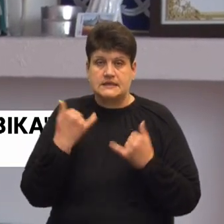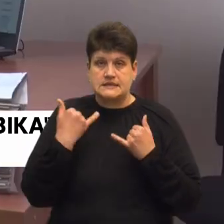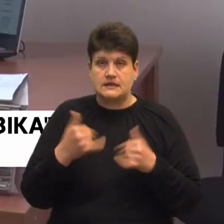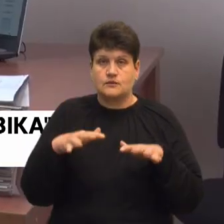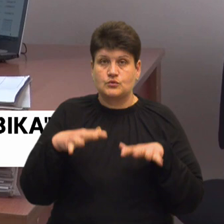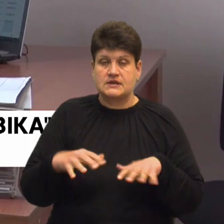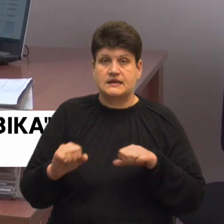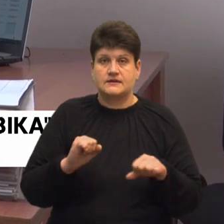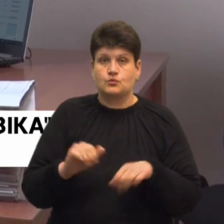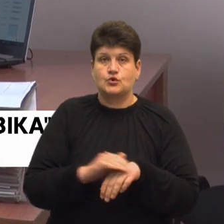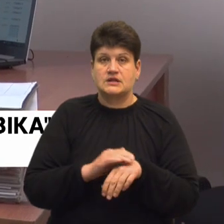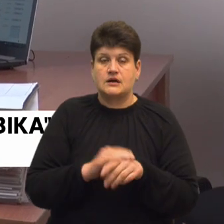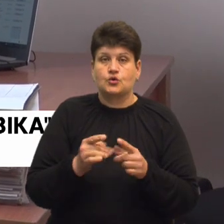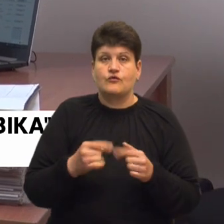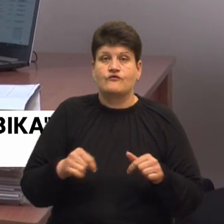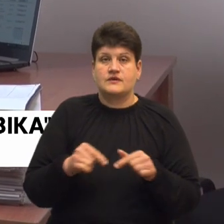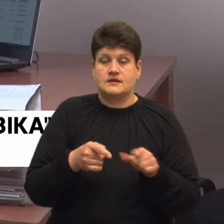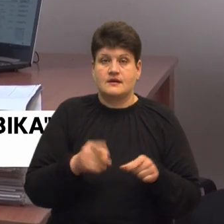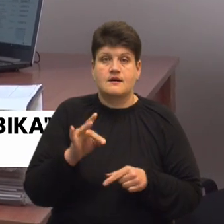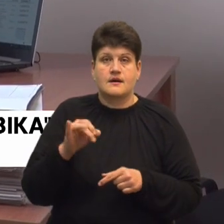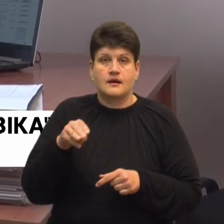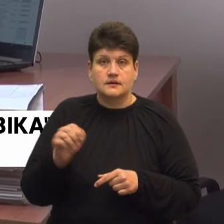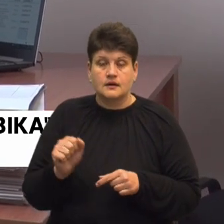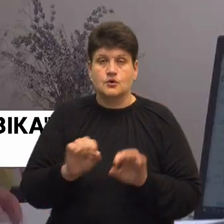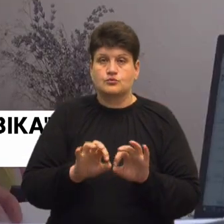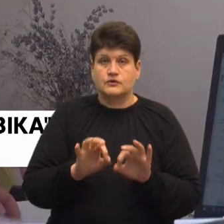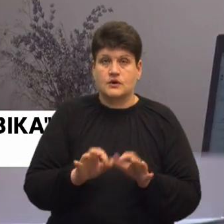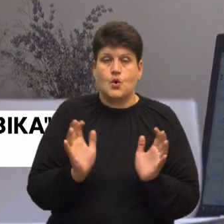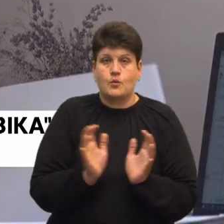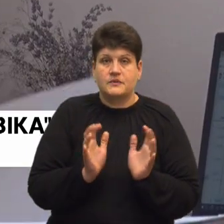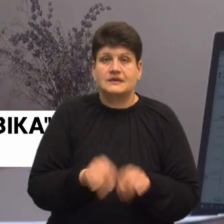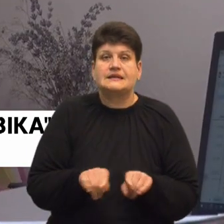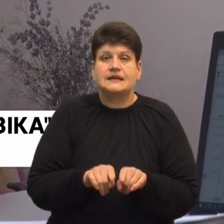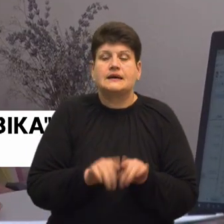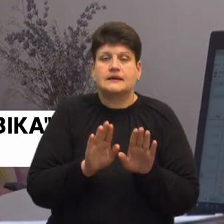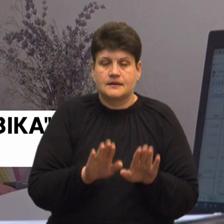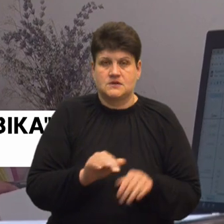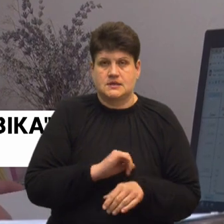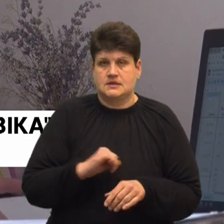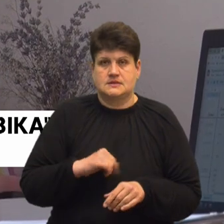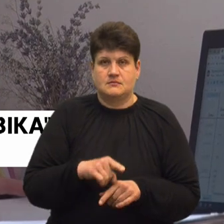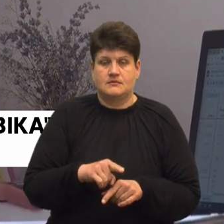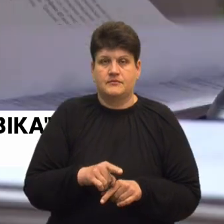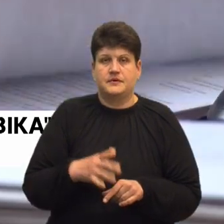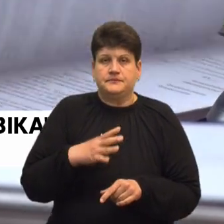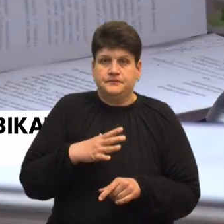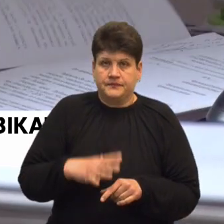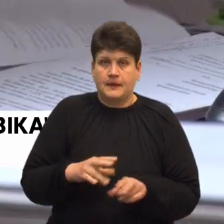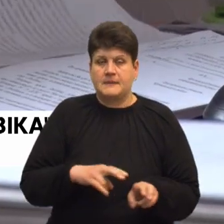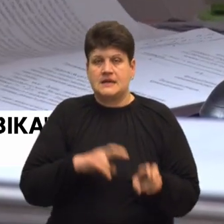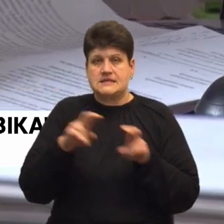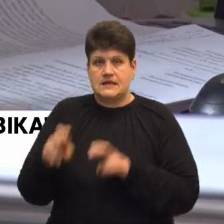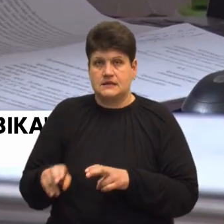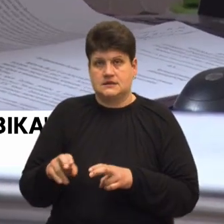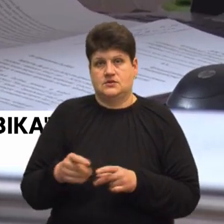керівниці гуманітарного відділу. Рита розповідає, опікується такими ж, як і вона сама, вимушено переселеними через війну українцями.